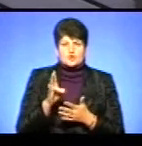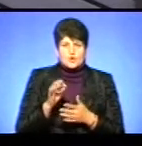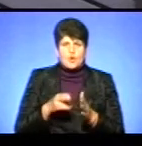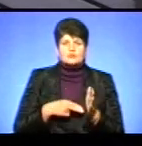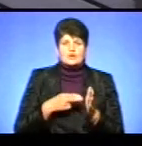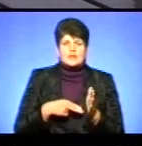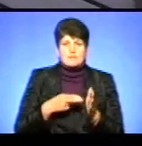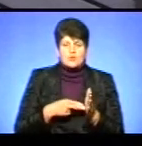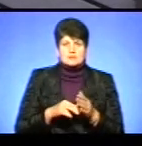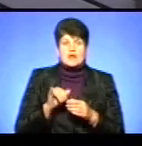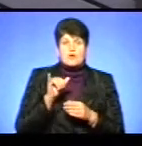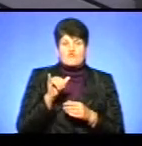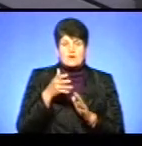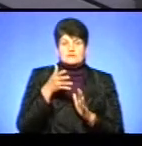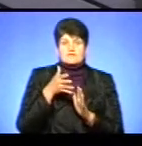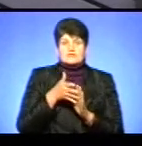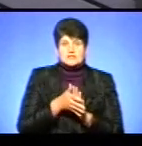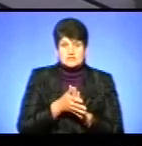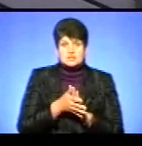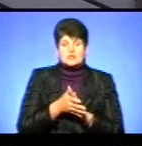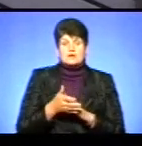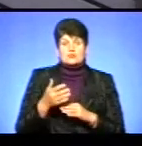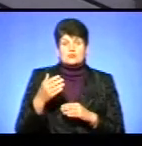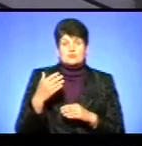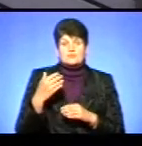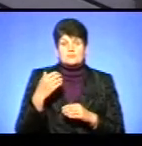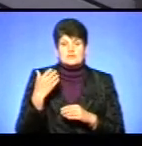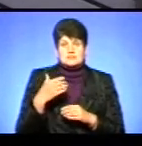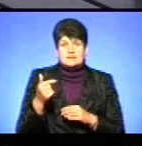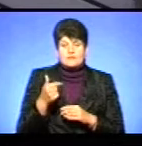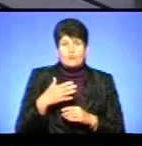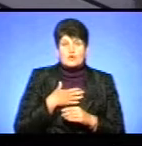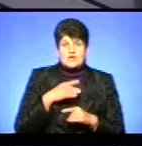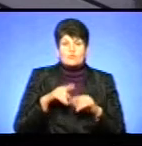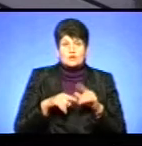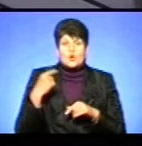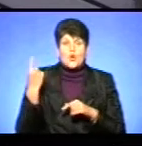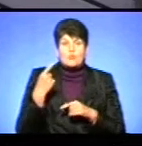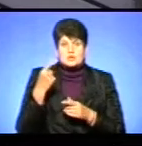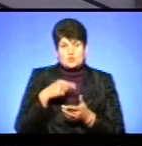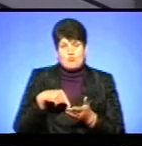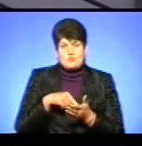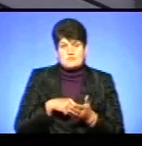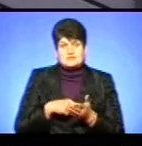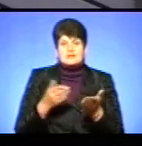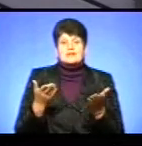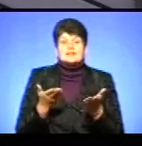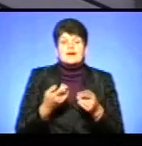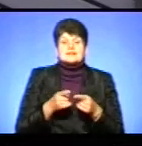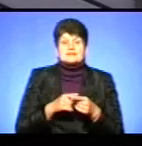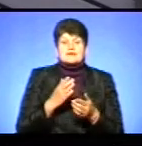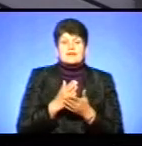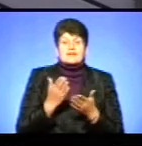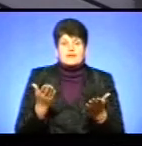поїзді, а у вас витрачаю 50 гривень в своєму рідному обласному місці. Де це є таке